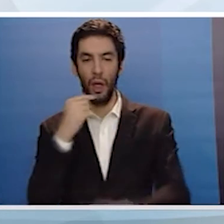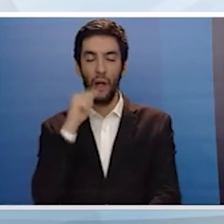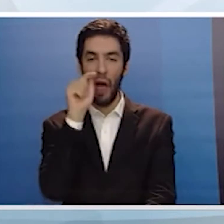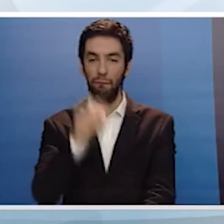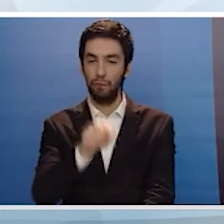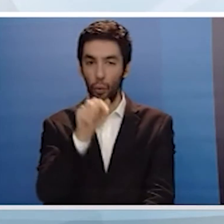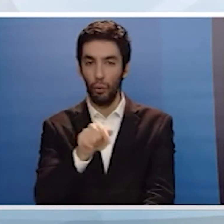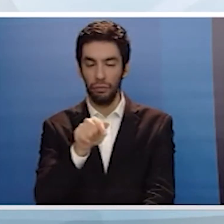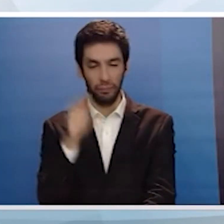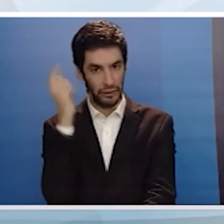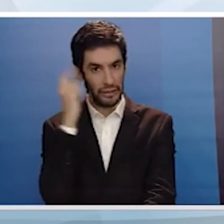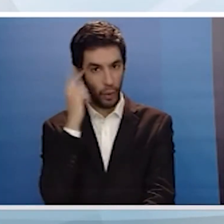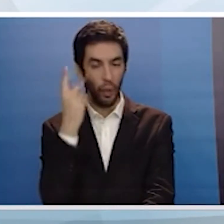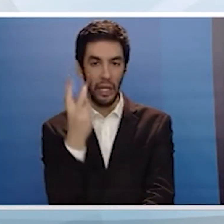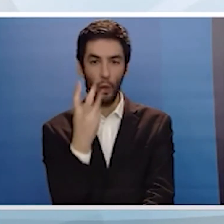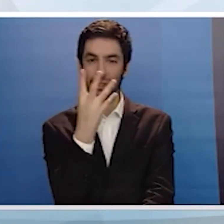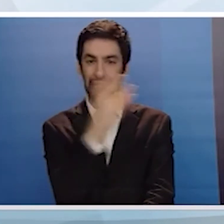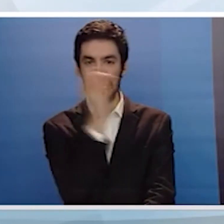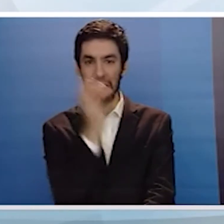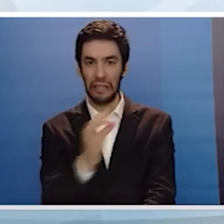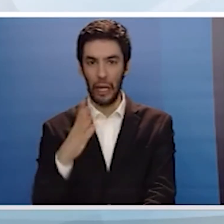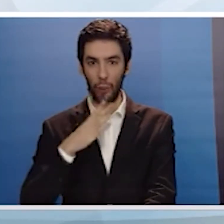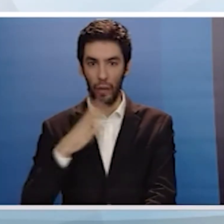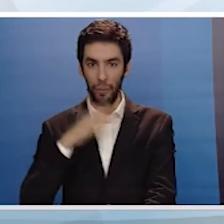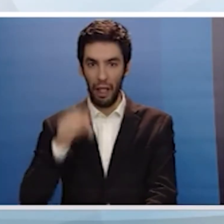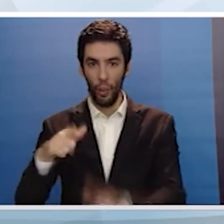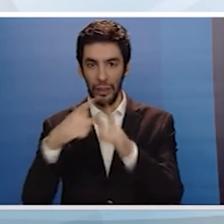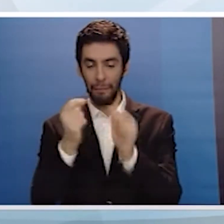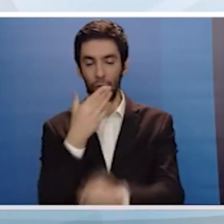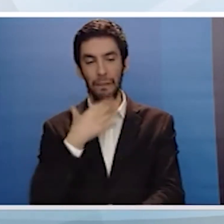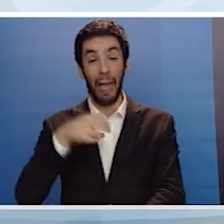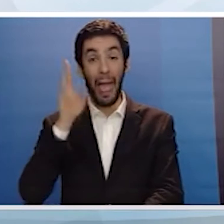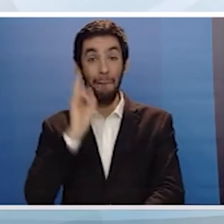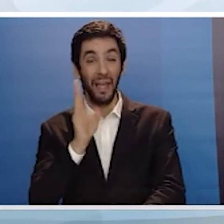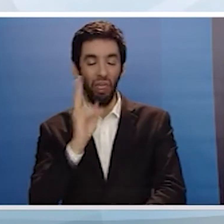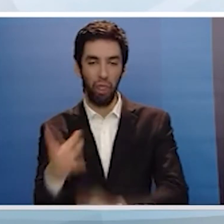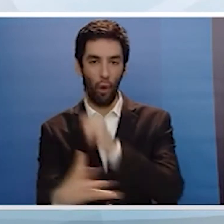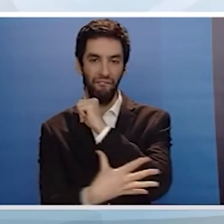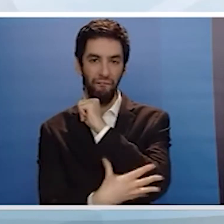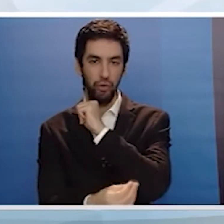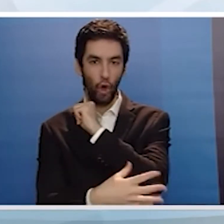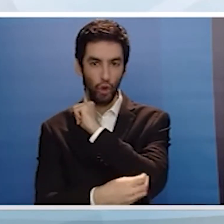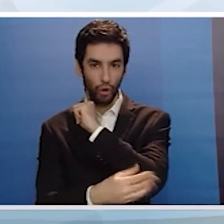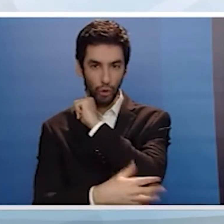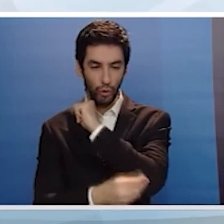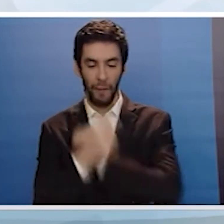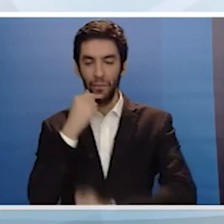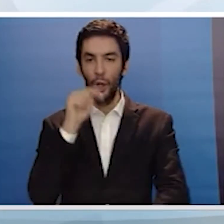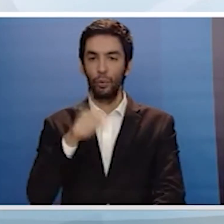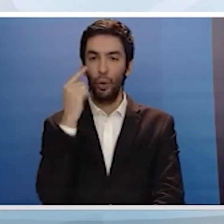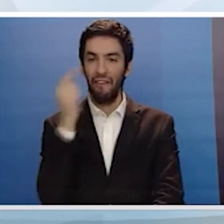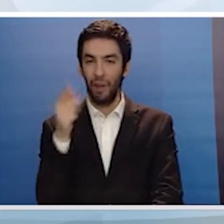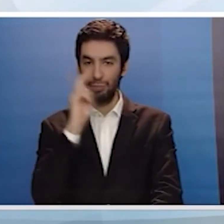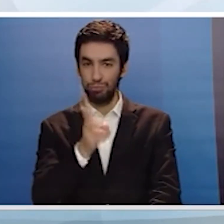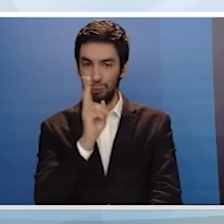δυνατόν σήμερα το 24% του πληθυσμού να βρίσκεται κάτω ή κοντά στόριον της φτώχειας παρά τους ορατούς κινδύνους, τόσο